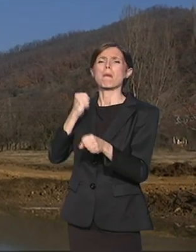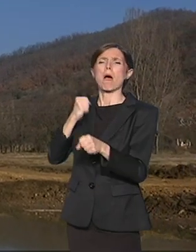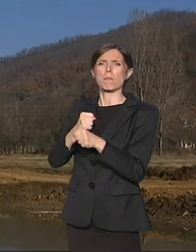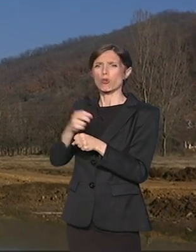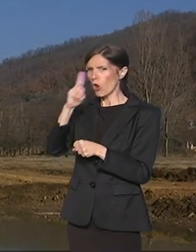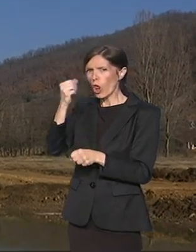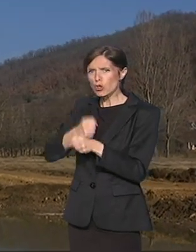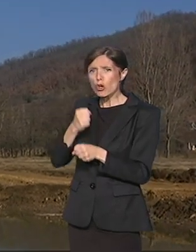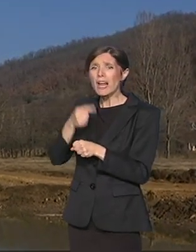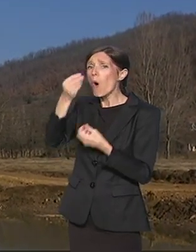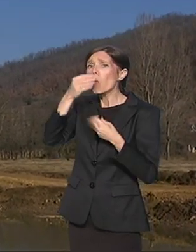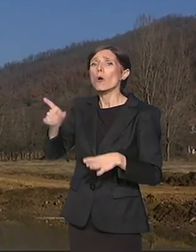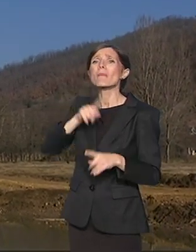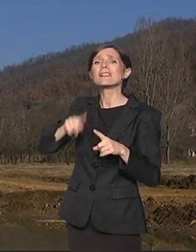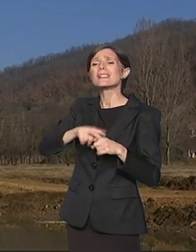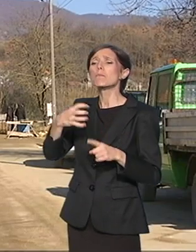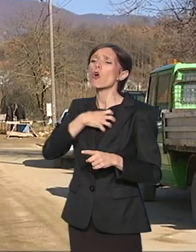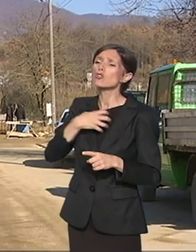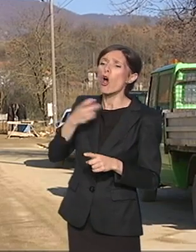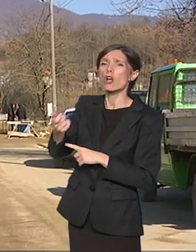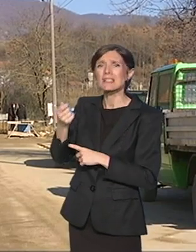uprapastiša, uprapastiša, i da je iz Beorada.